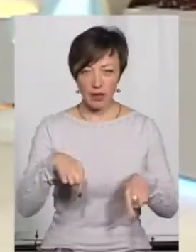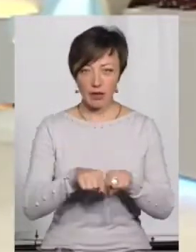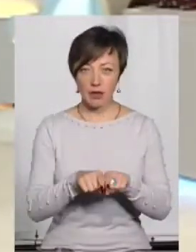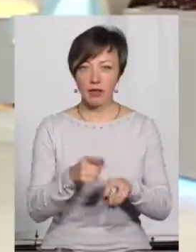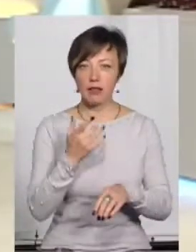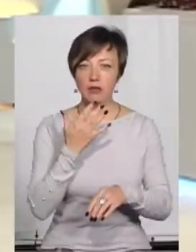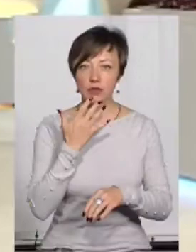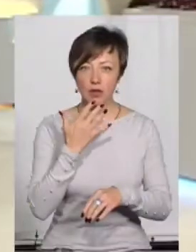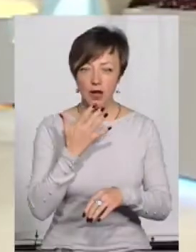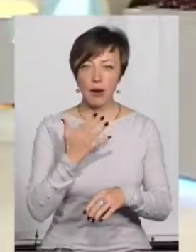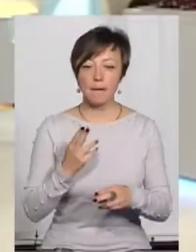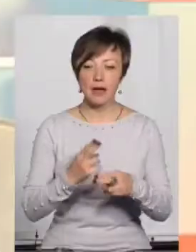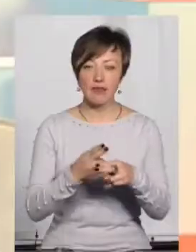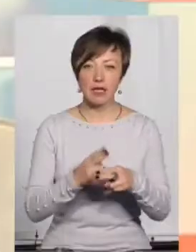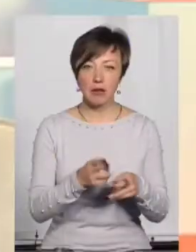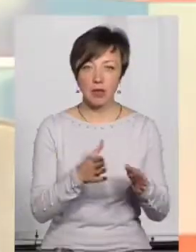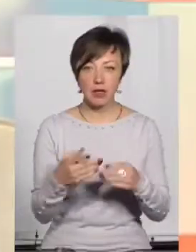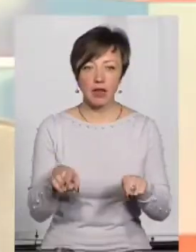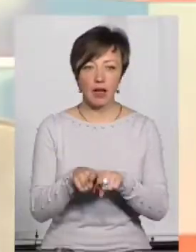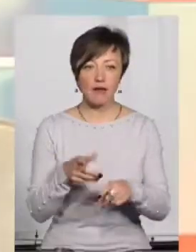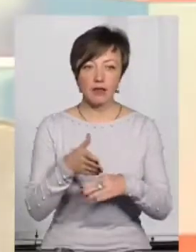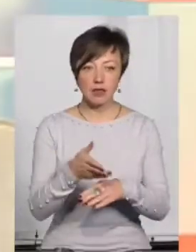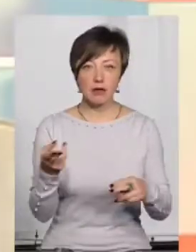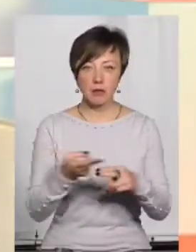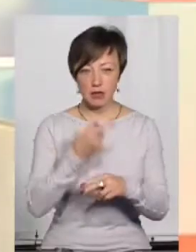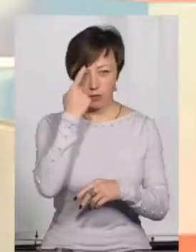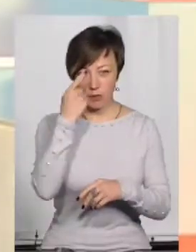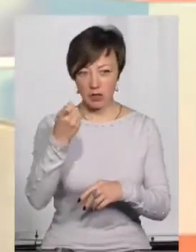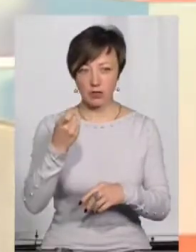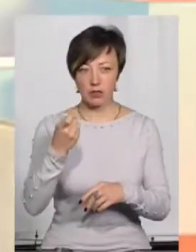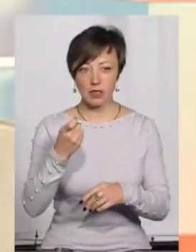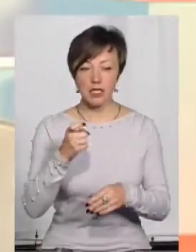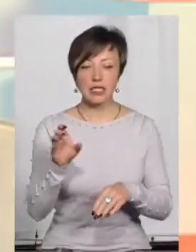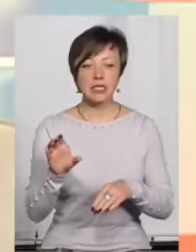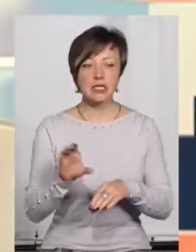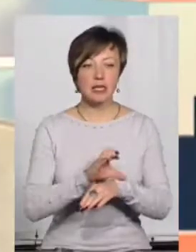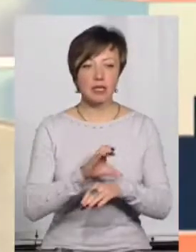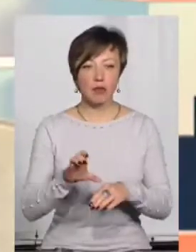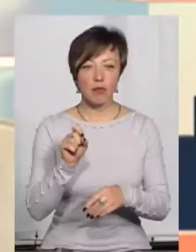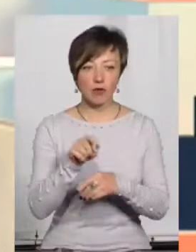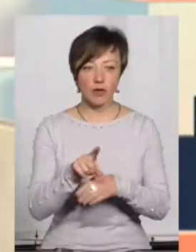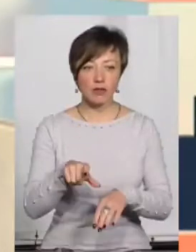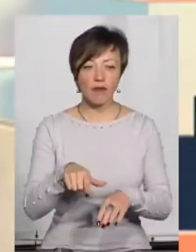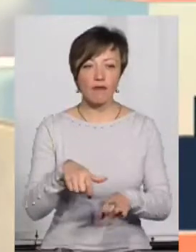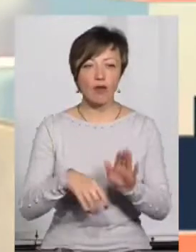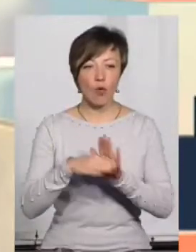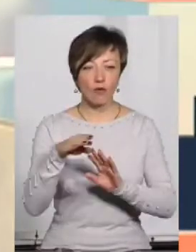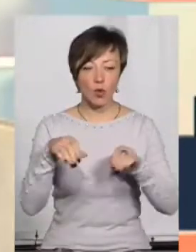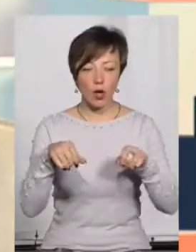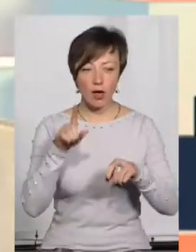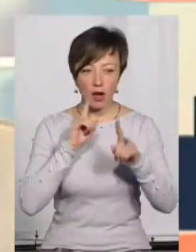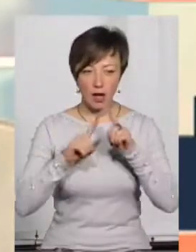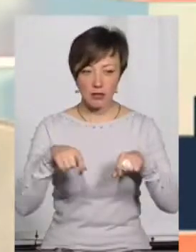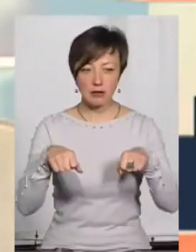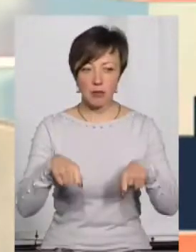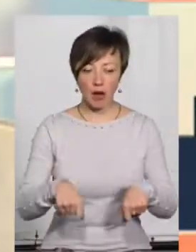національний превентивний механізм. І такі візити без попередження, відповідно, секретаріату Повноважної Верховної Ради справ людини здійснюють